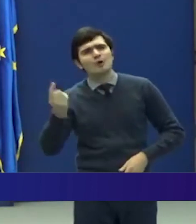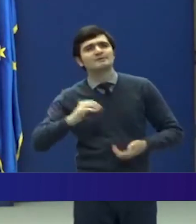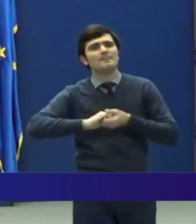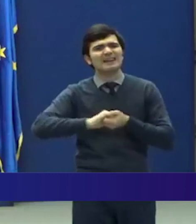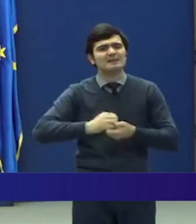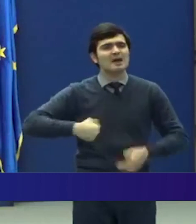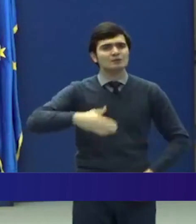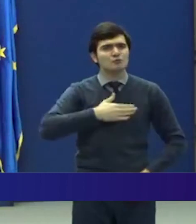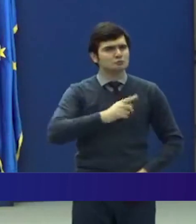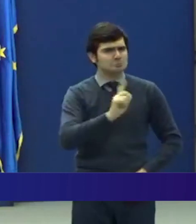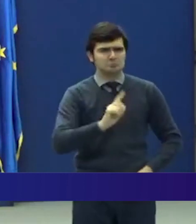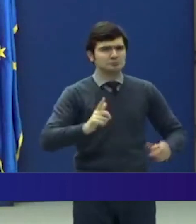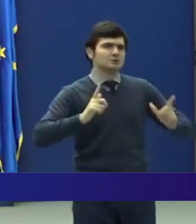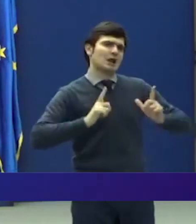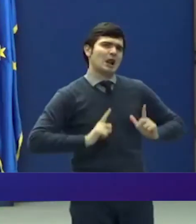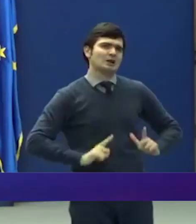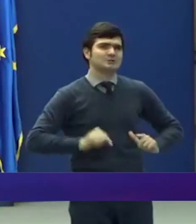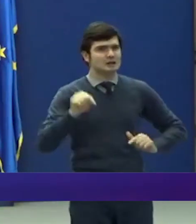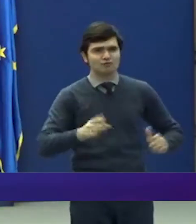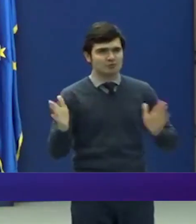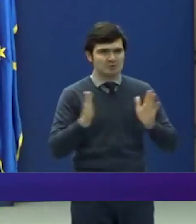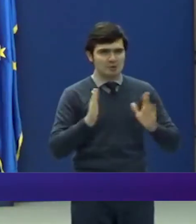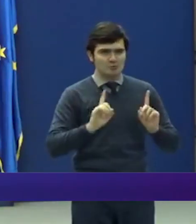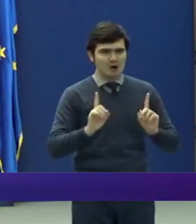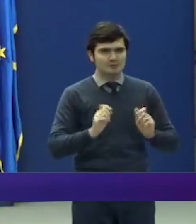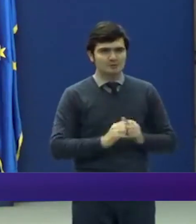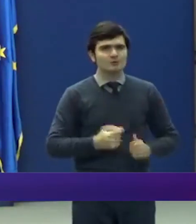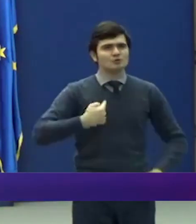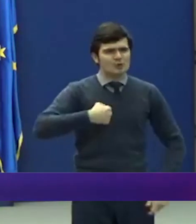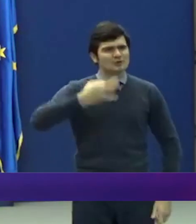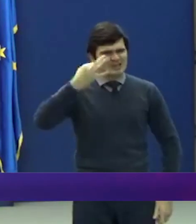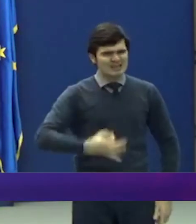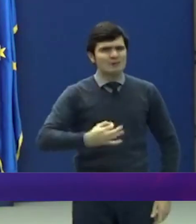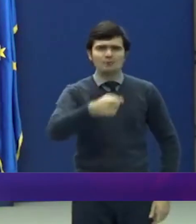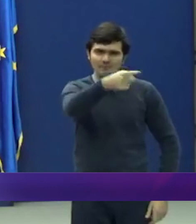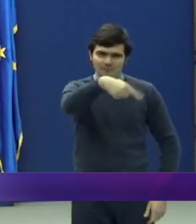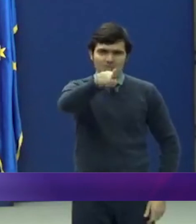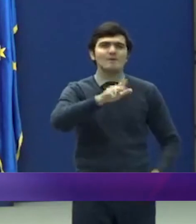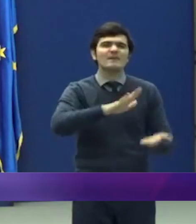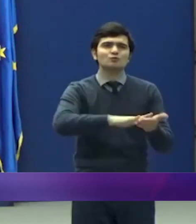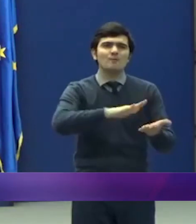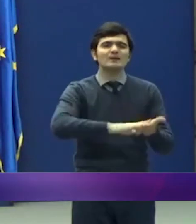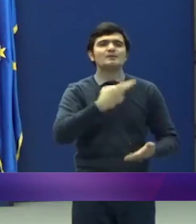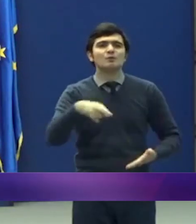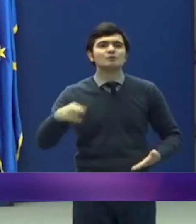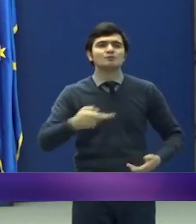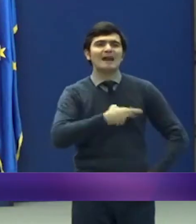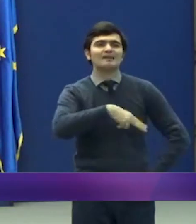nu se vor relaxa în această perioadă. Sunt sigur că veți da dovadă în continuare de